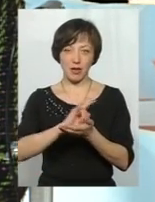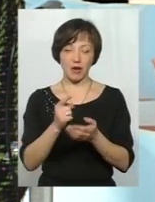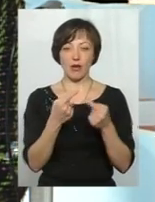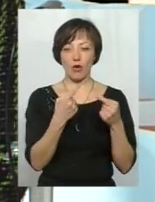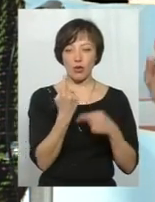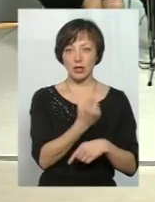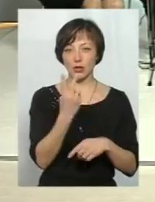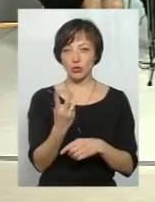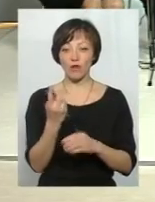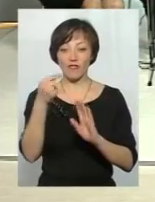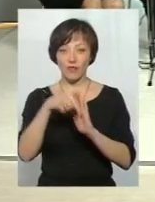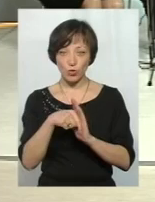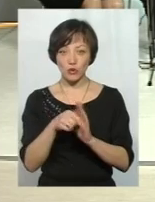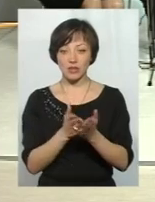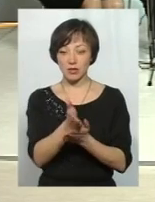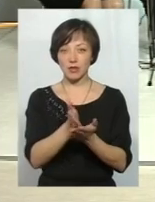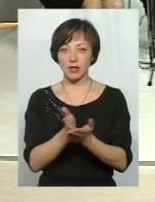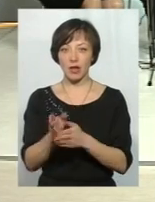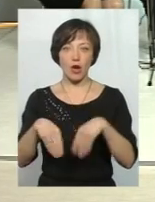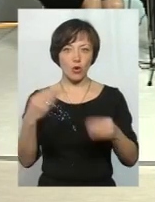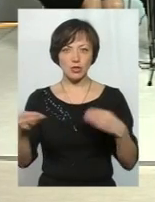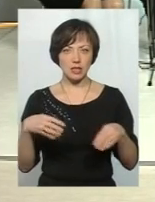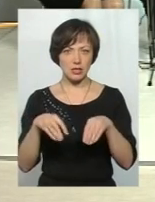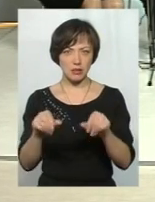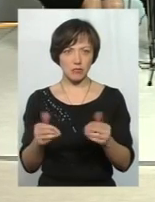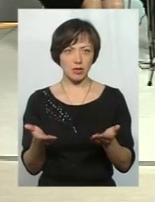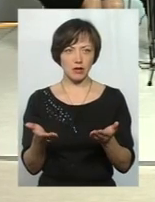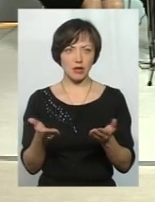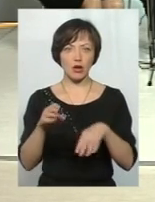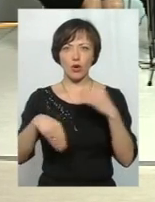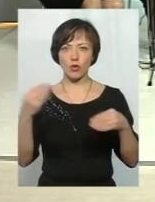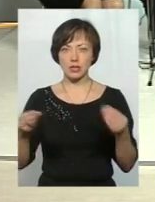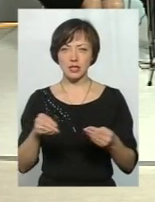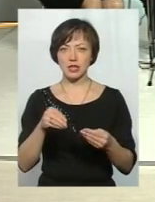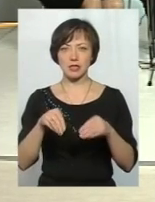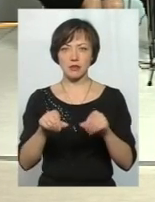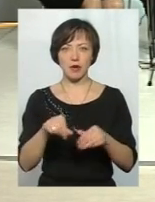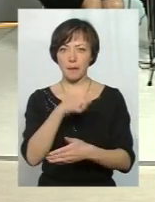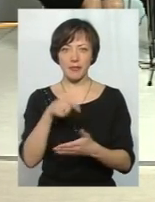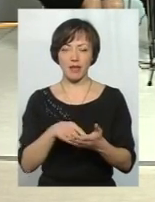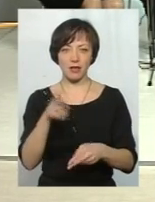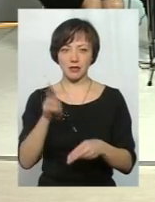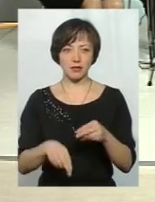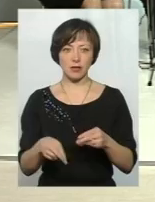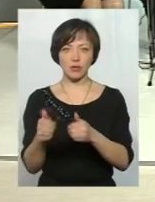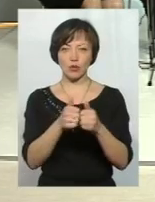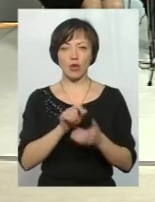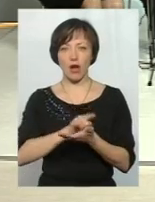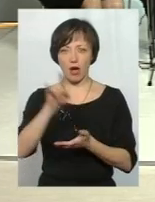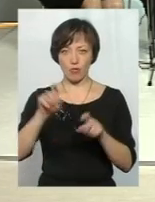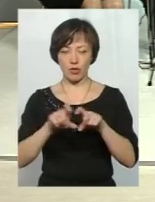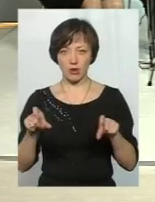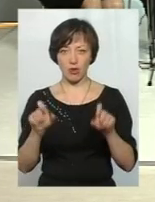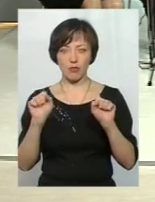можливо, на внутрішні рейси Роздана земля. Роздана земля, питання не закрите. Довкола аеропорта, так?